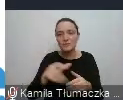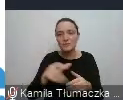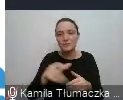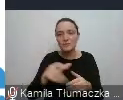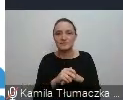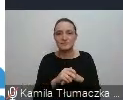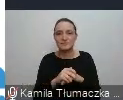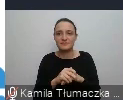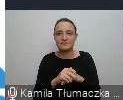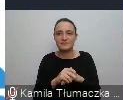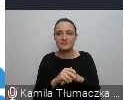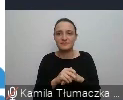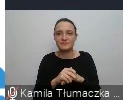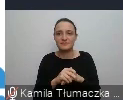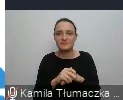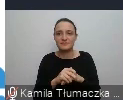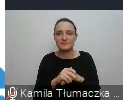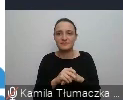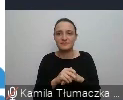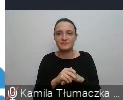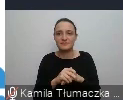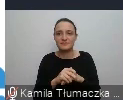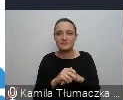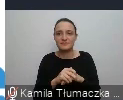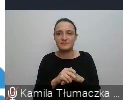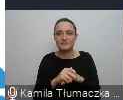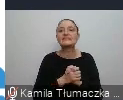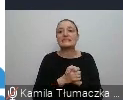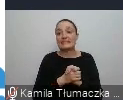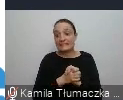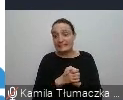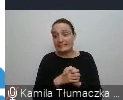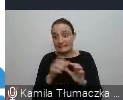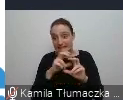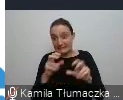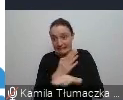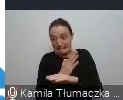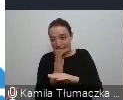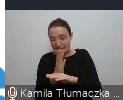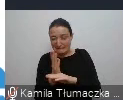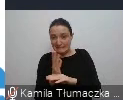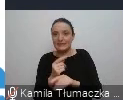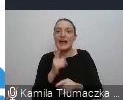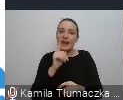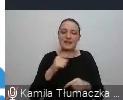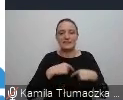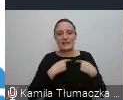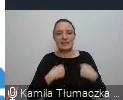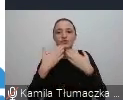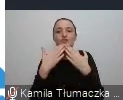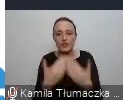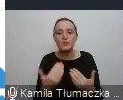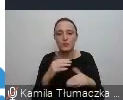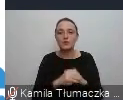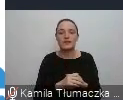I to by było tyle ode mnie. Mam nadzieję, że nie nadwyrężyłam bardzo Państwa czasu. Bardzo serdecznie dziękuję za zaproszenie na